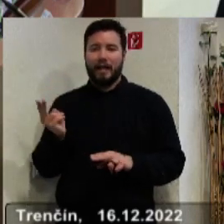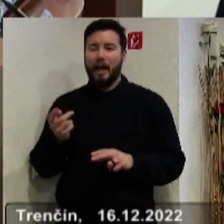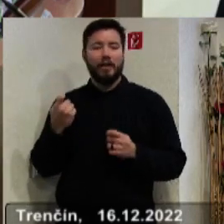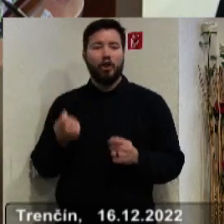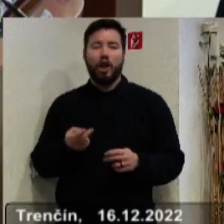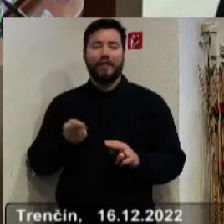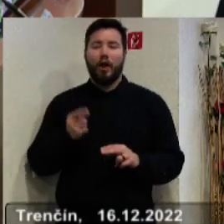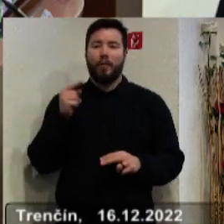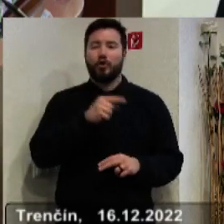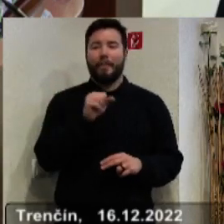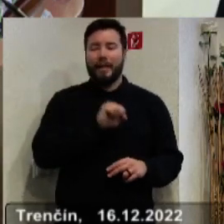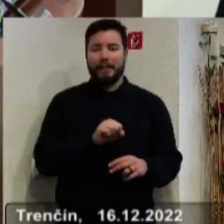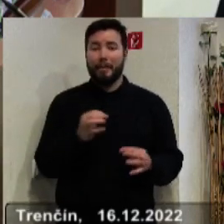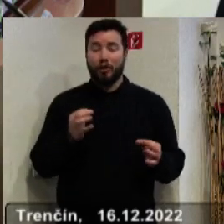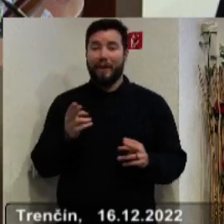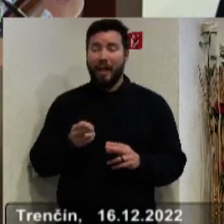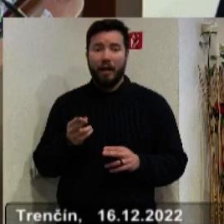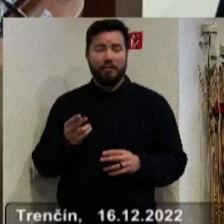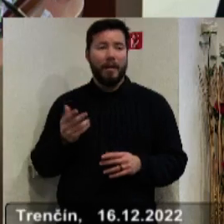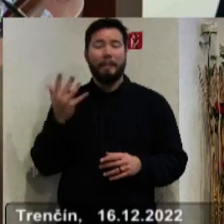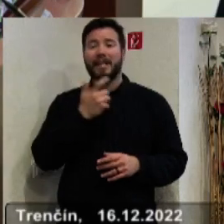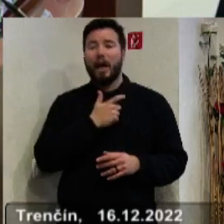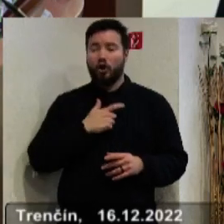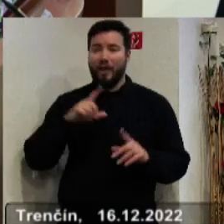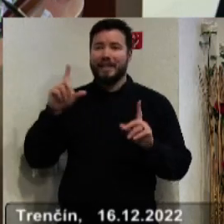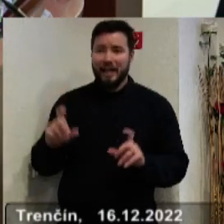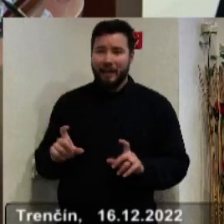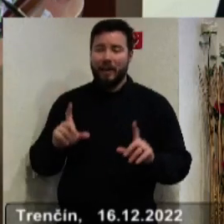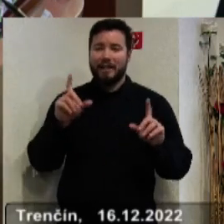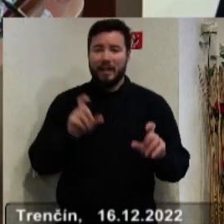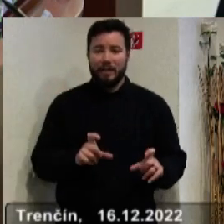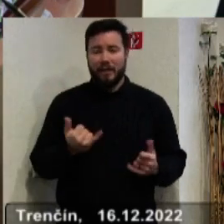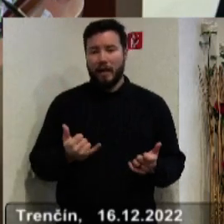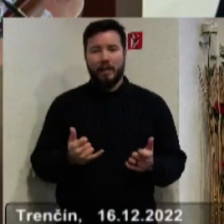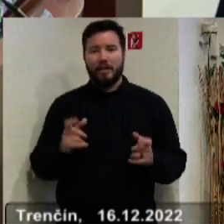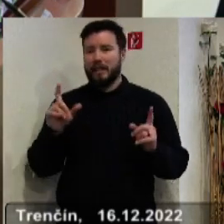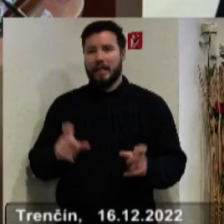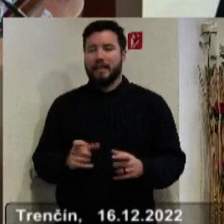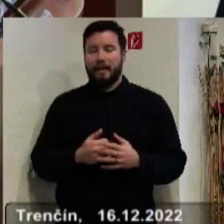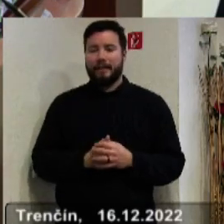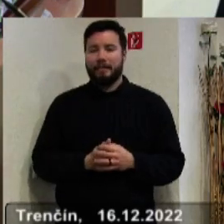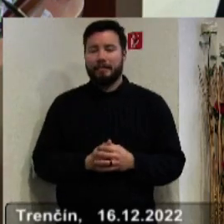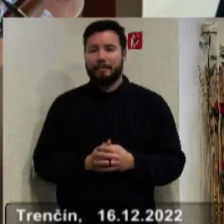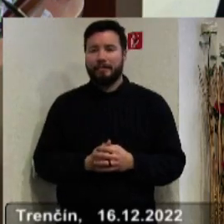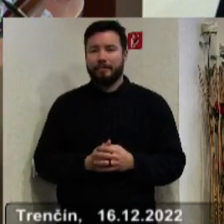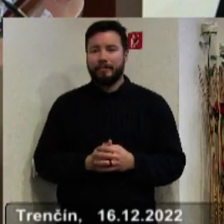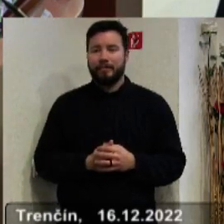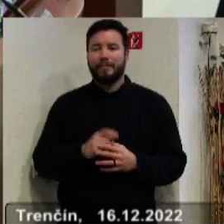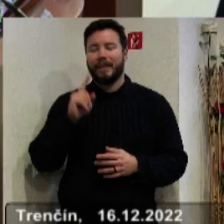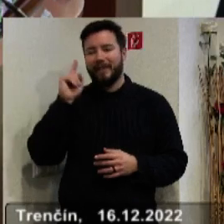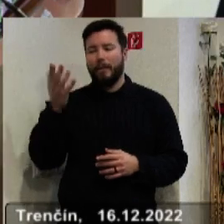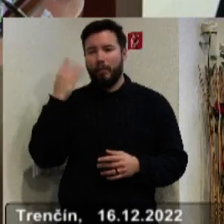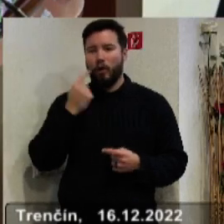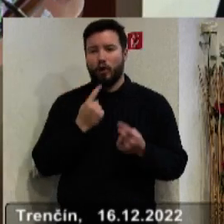dostať do mesta, lebo vláko si tam zastavoval posledných 50 rokov, už tam teraz nezastaví. Viem, že bolo